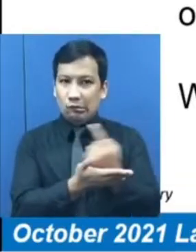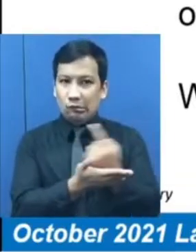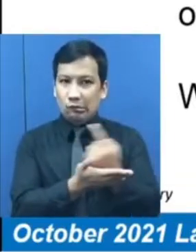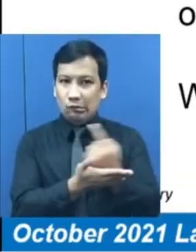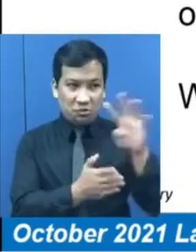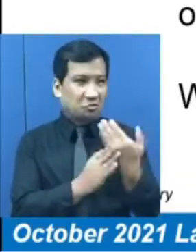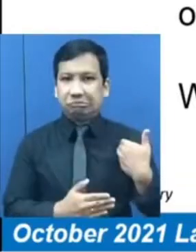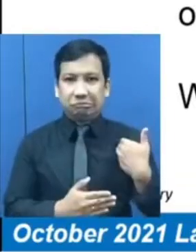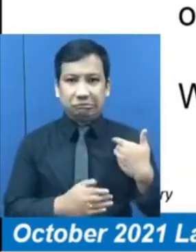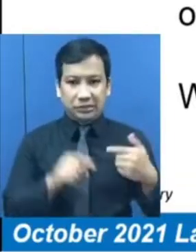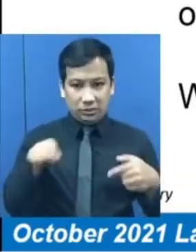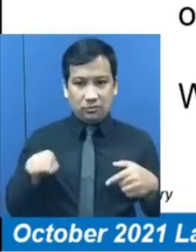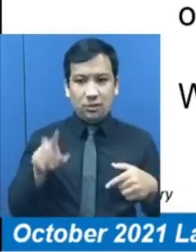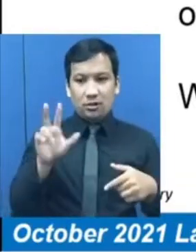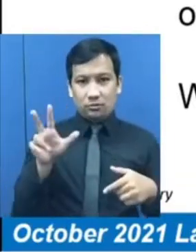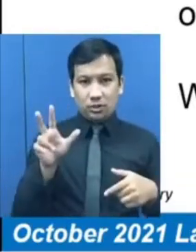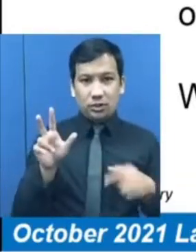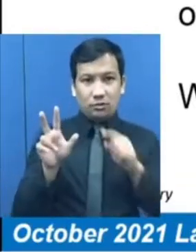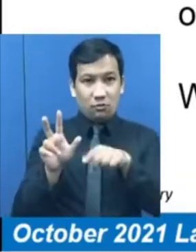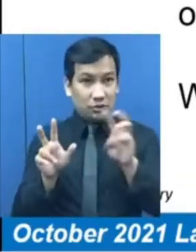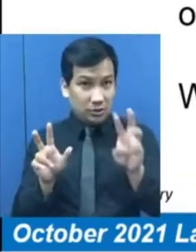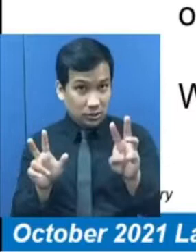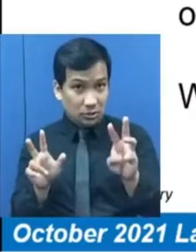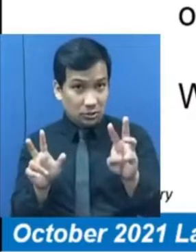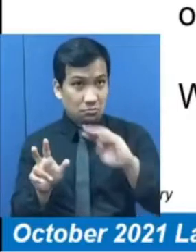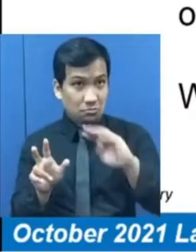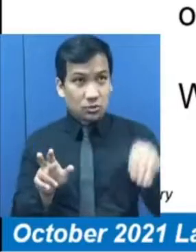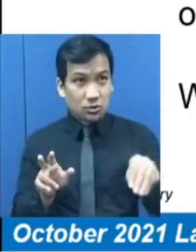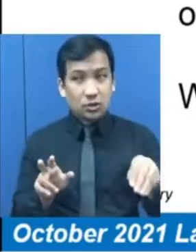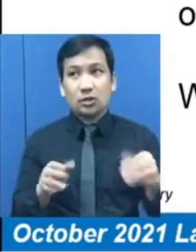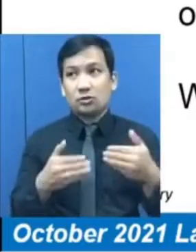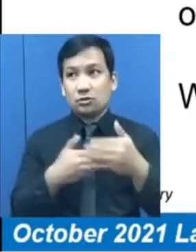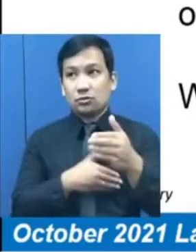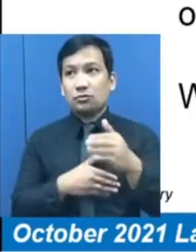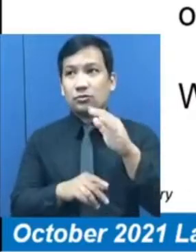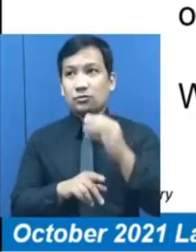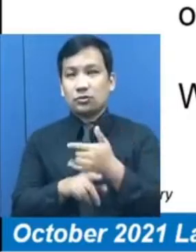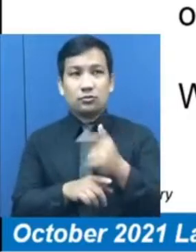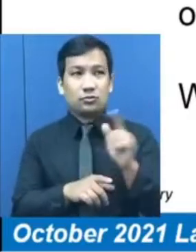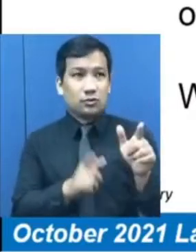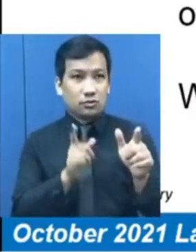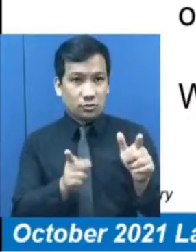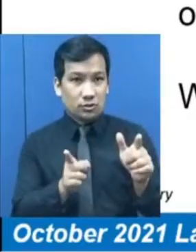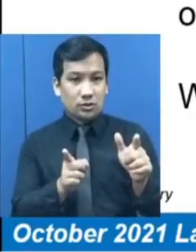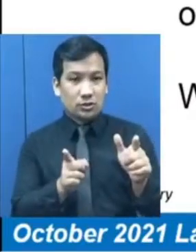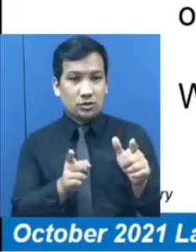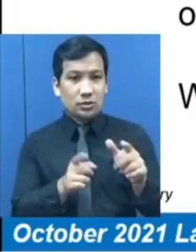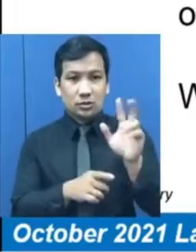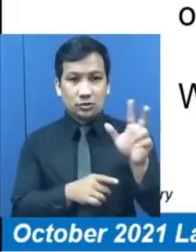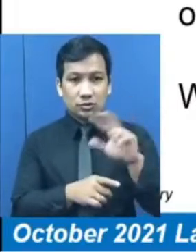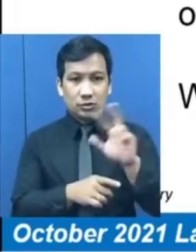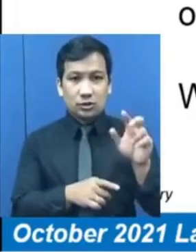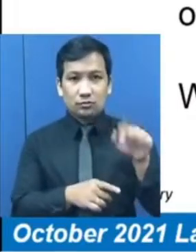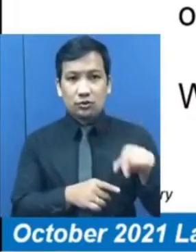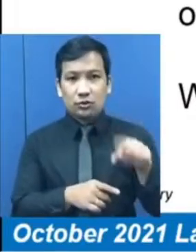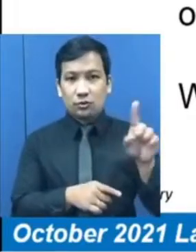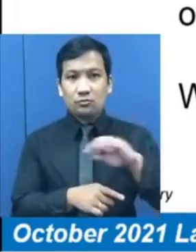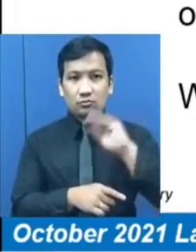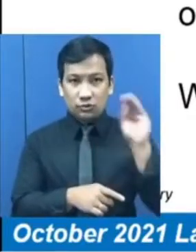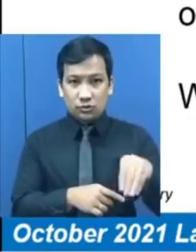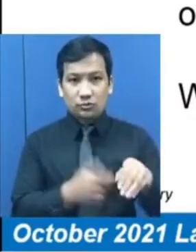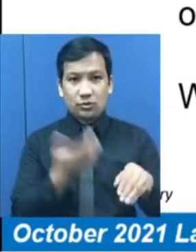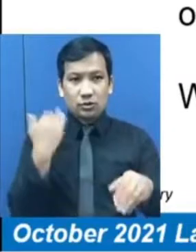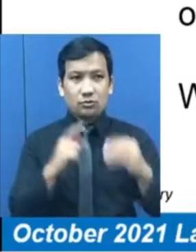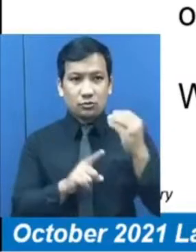habang nasa 30.6% naman nung Hulyo 2021 at 33.1% nung